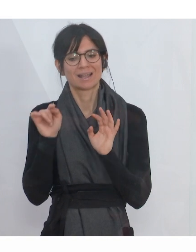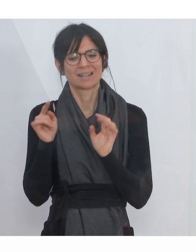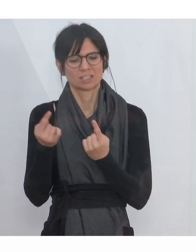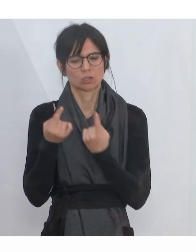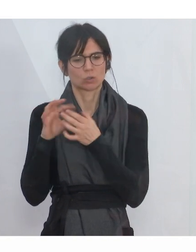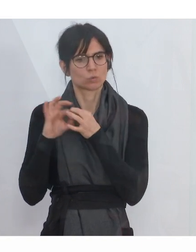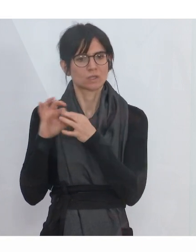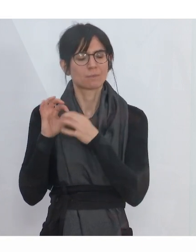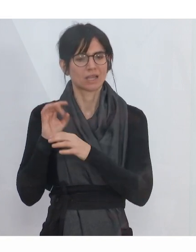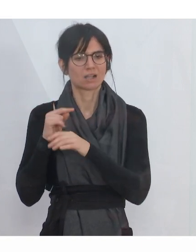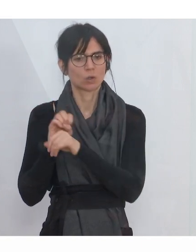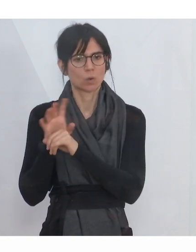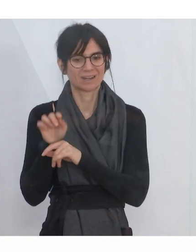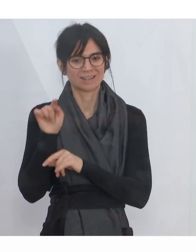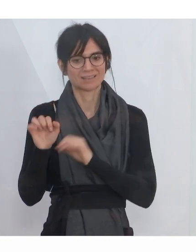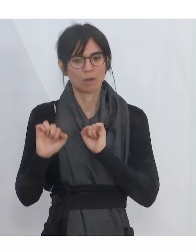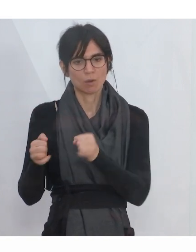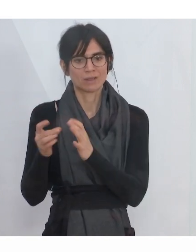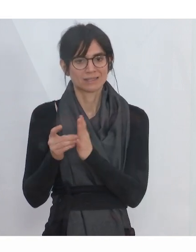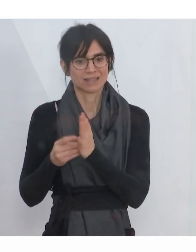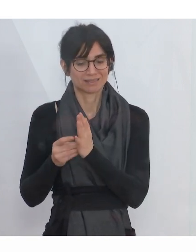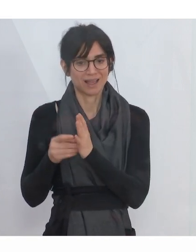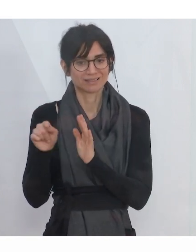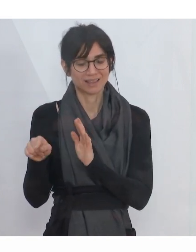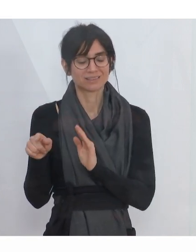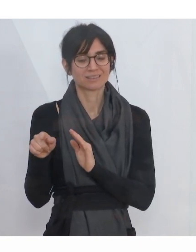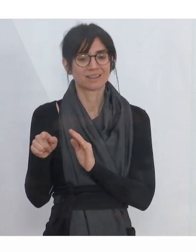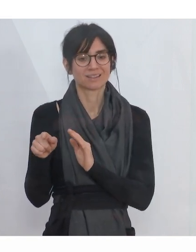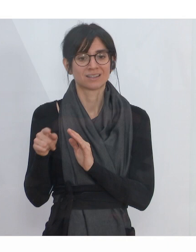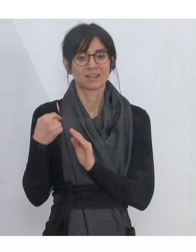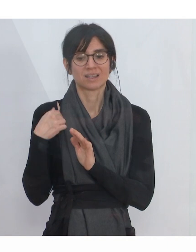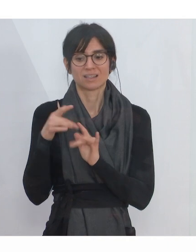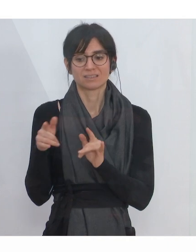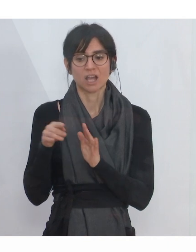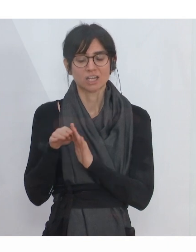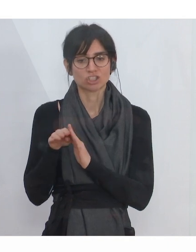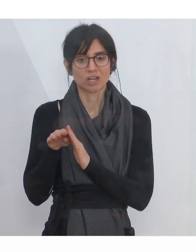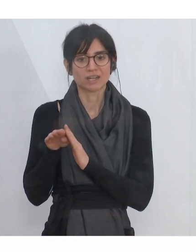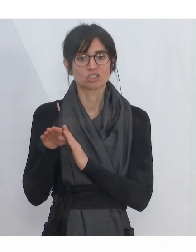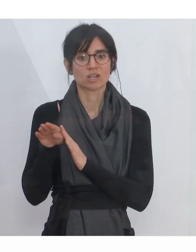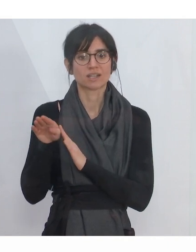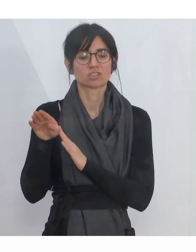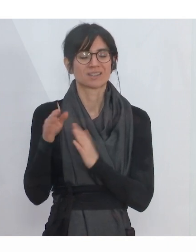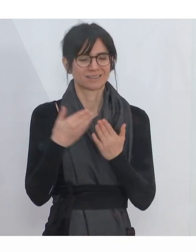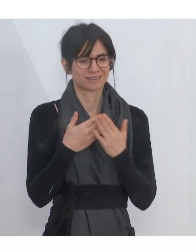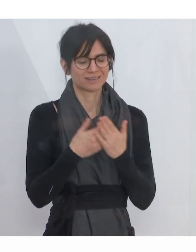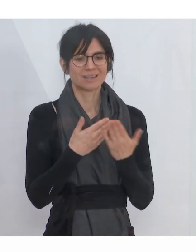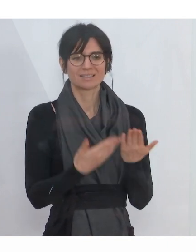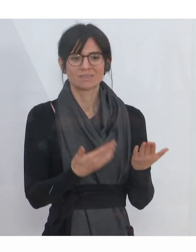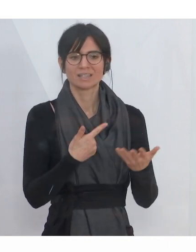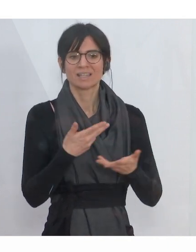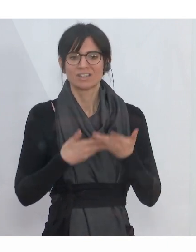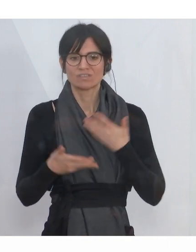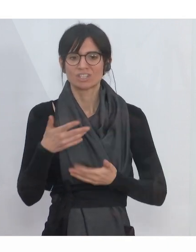dass hier die Mobilitätsdaten im Vergleich zum Rest Österreichs steigen und daher gehen wir davon aus, dass auch die